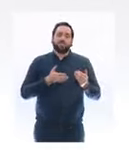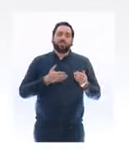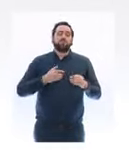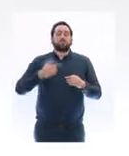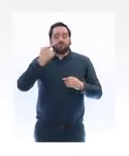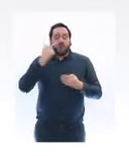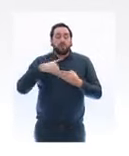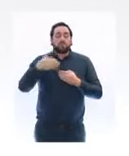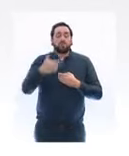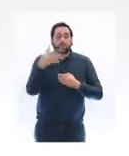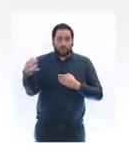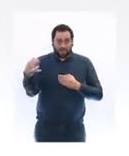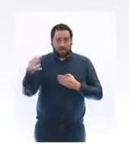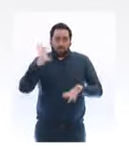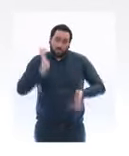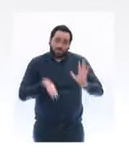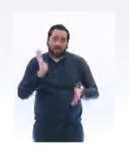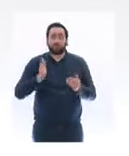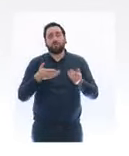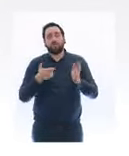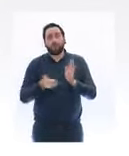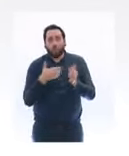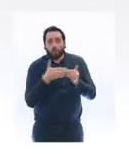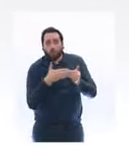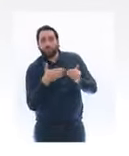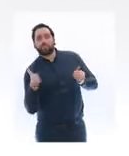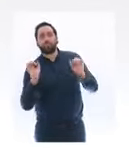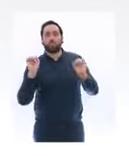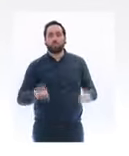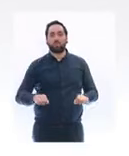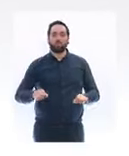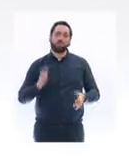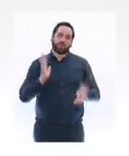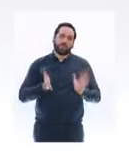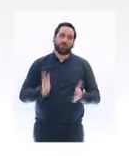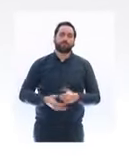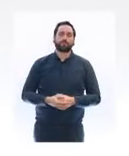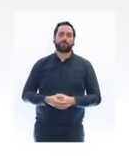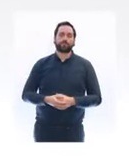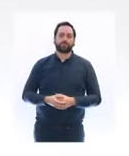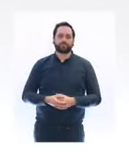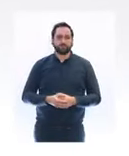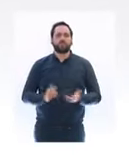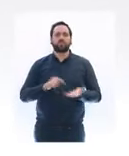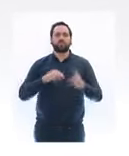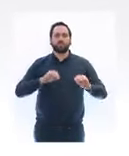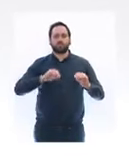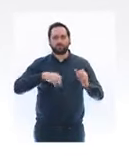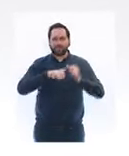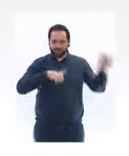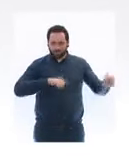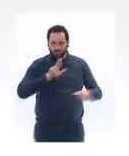possible. Les cours dispensés dans nos établissements d'enseignement supérieur de la culture le seront à distance. les